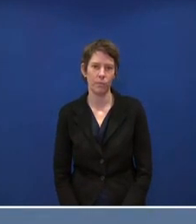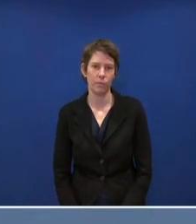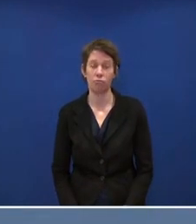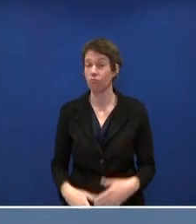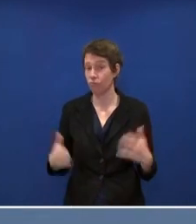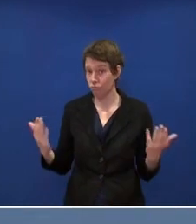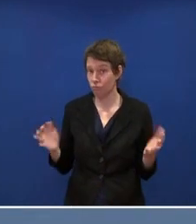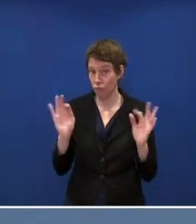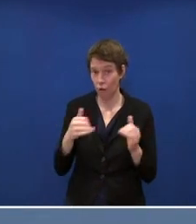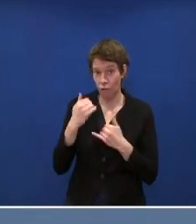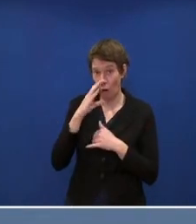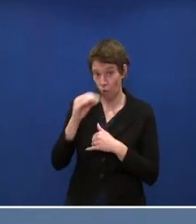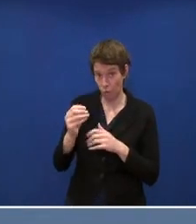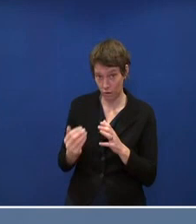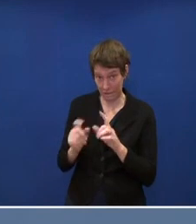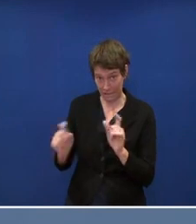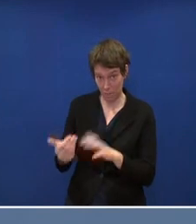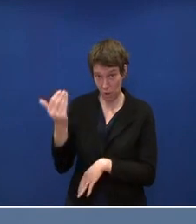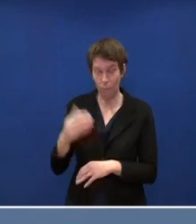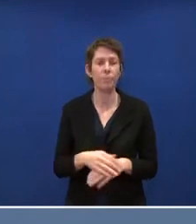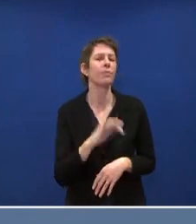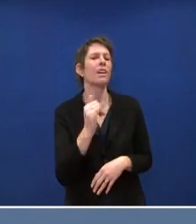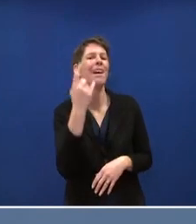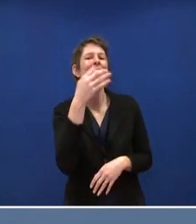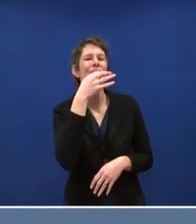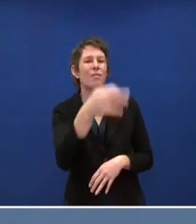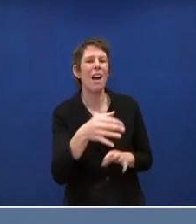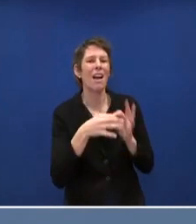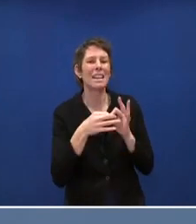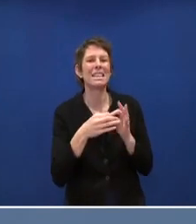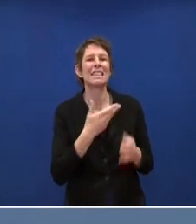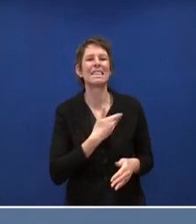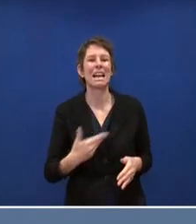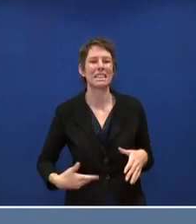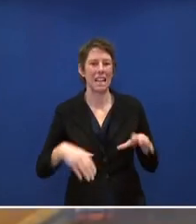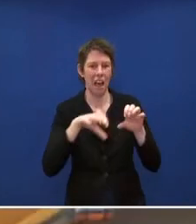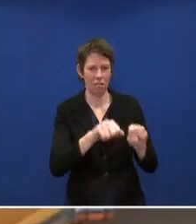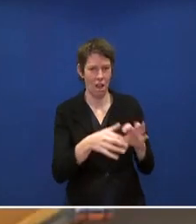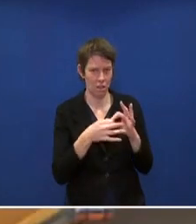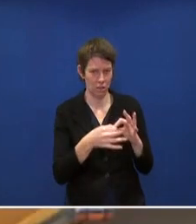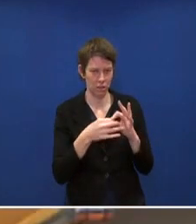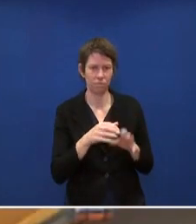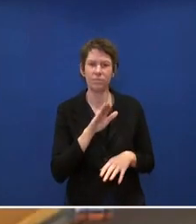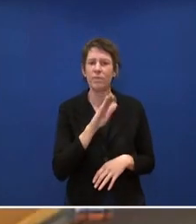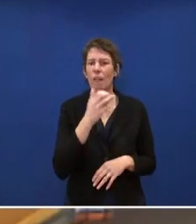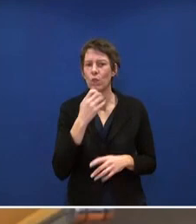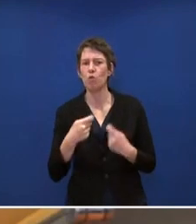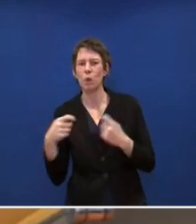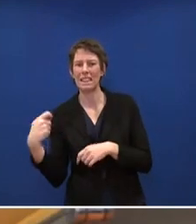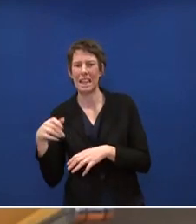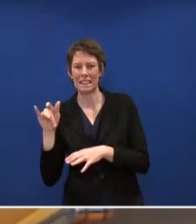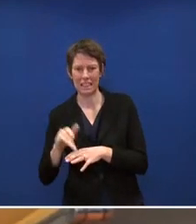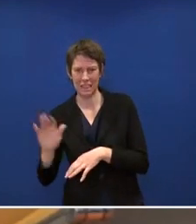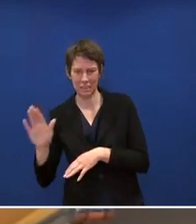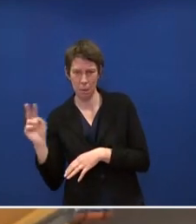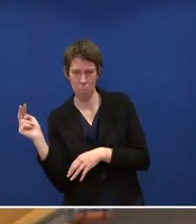Dann Frau Wolf mit dem neuen Thema. Eine Frage zu Sachsen-Anhalt. Mich würde die Perspektive der Bundeskanzlerin auf